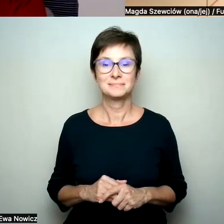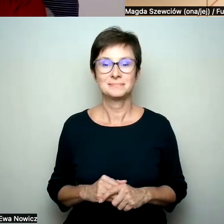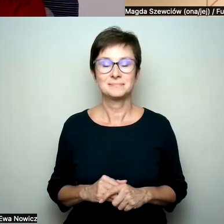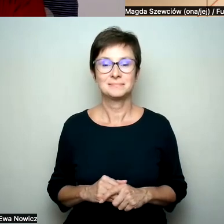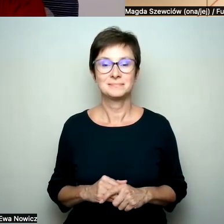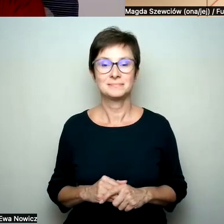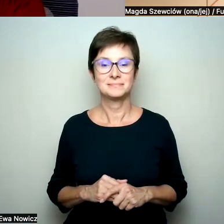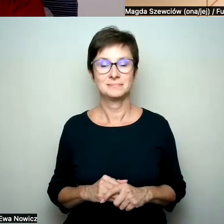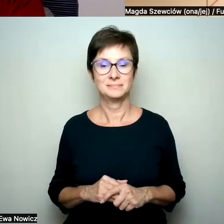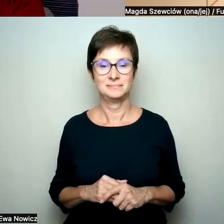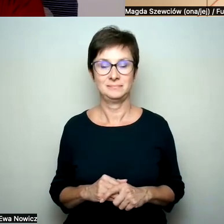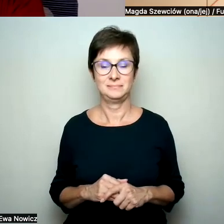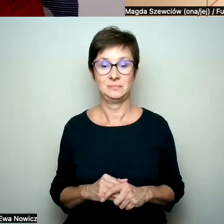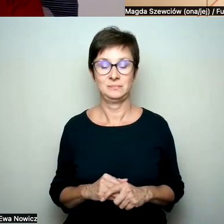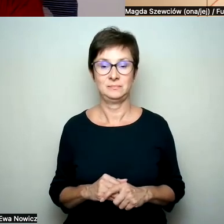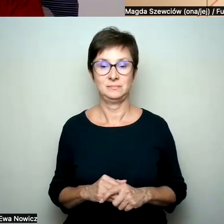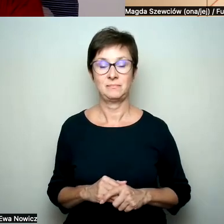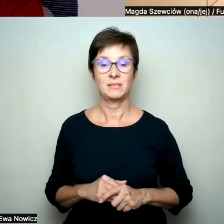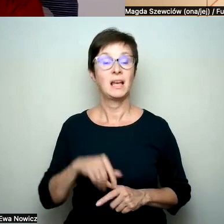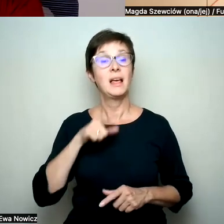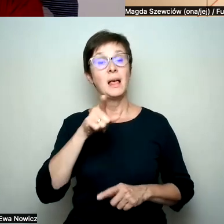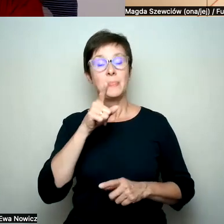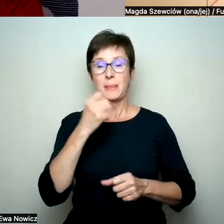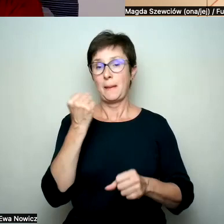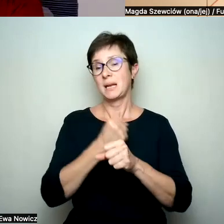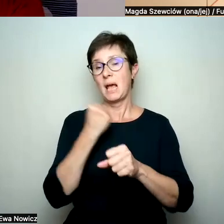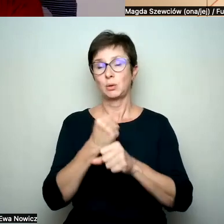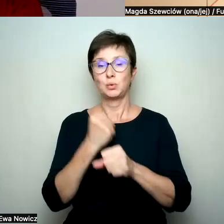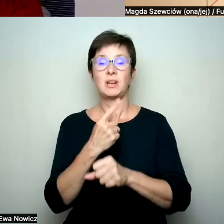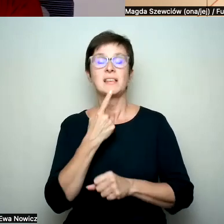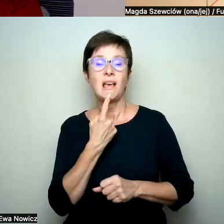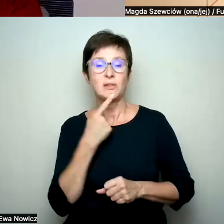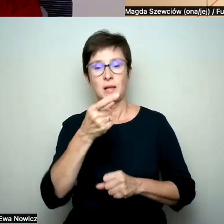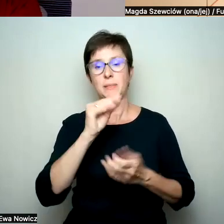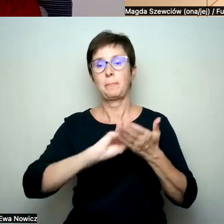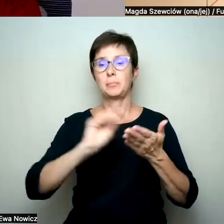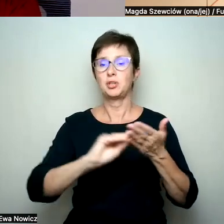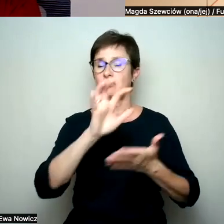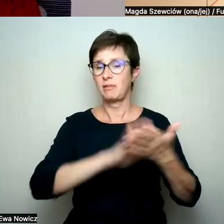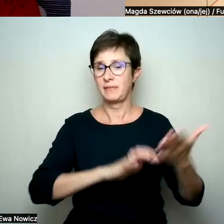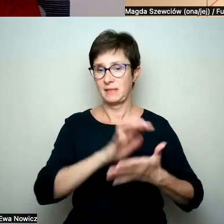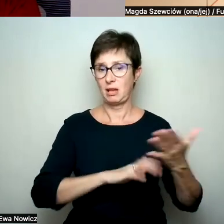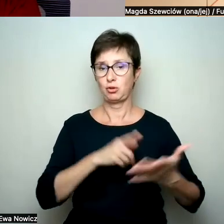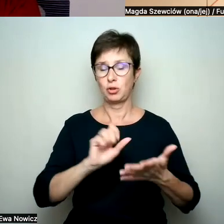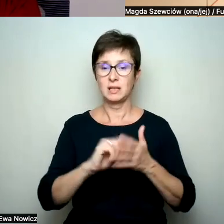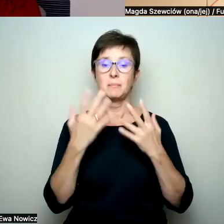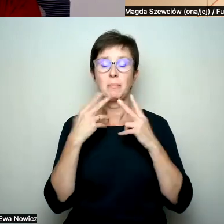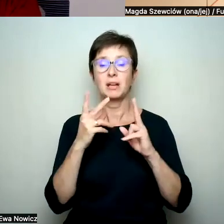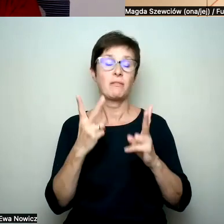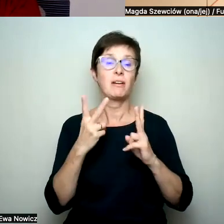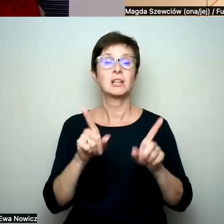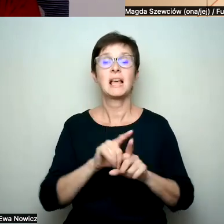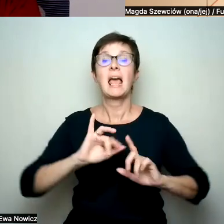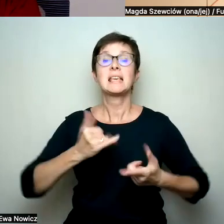No dobra. Ponieważ ty pracujesz językiem, ty piszesz teksty, dla mnie jest też bardzo istotne, jak mówić w ogóle